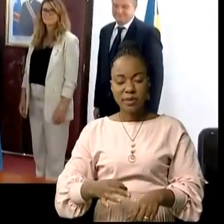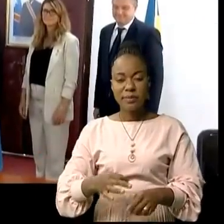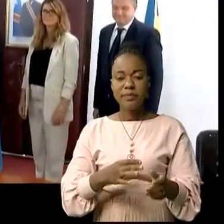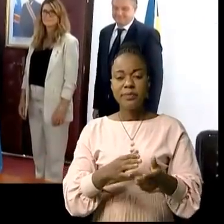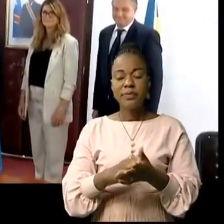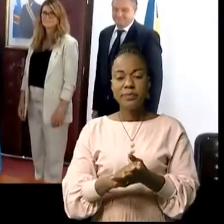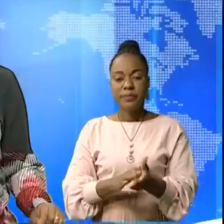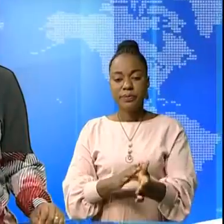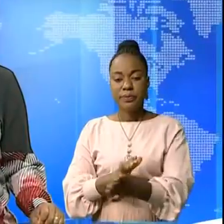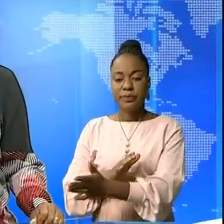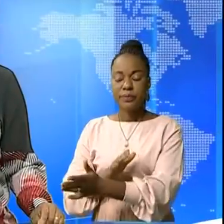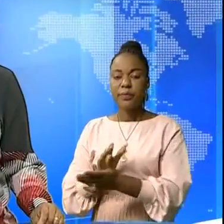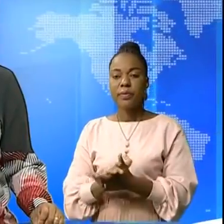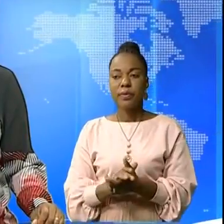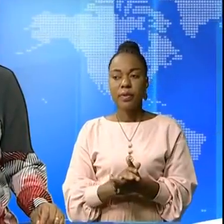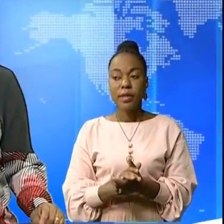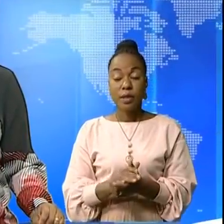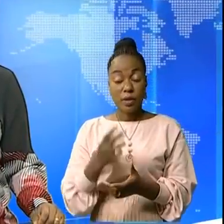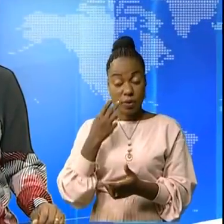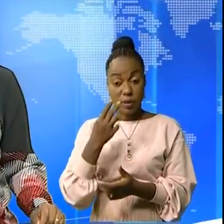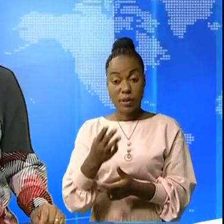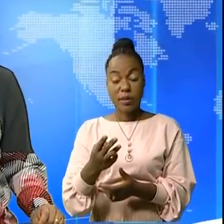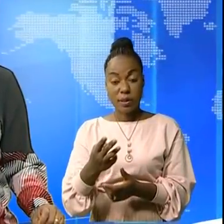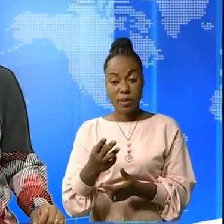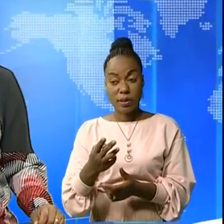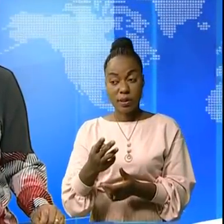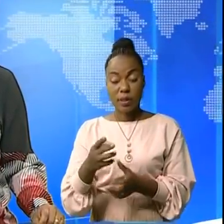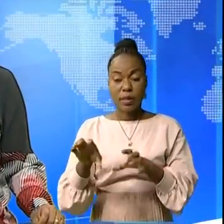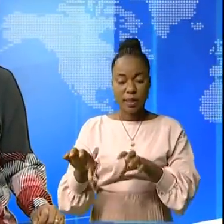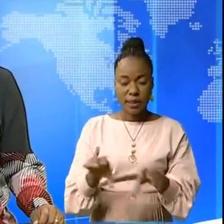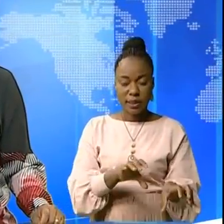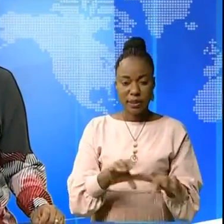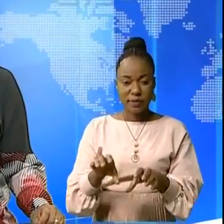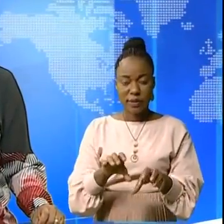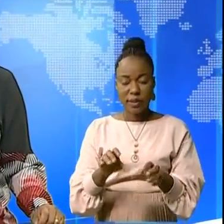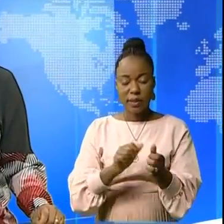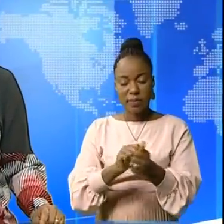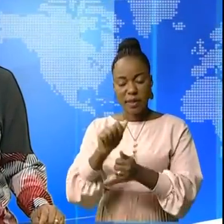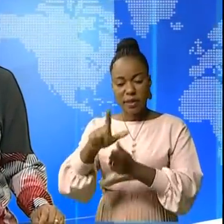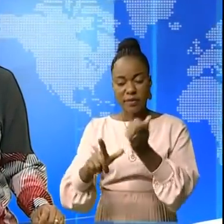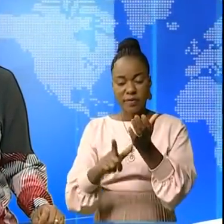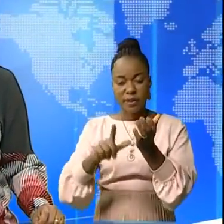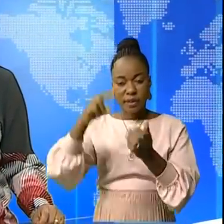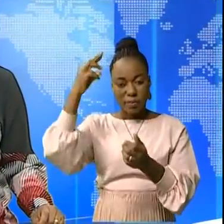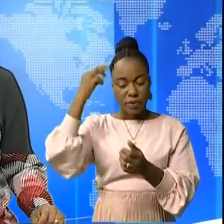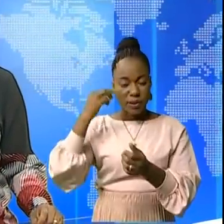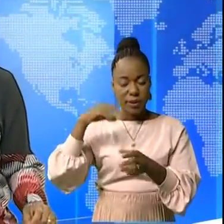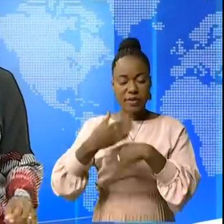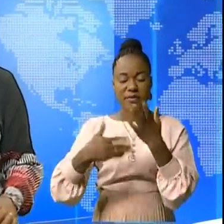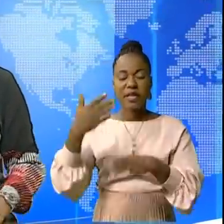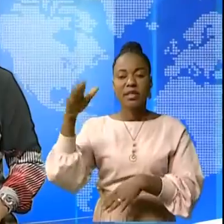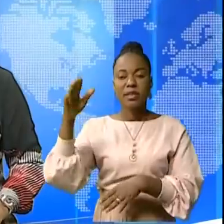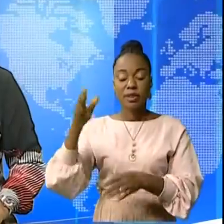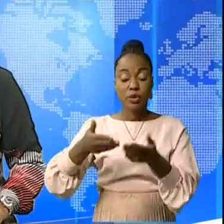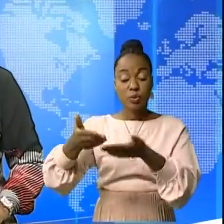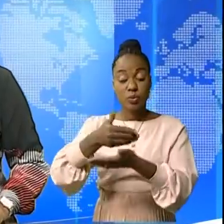Tchilombo. Voilà, vous venez là de suivre les activités déployées par le vice-ministre des Affaires étrangères.